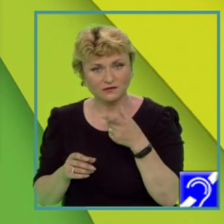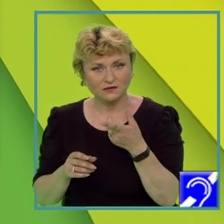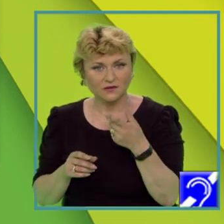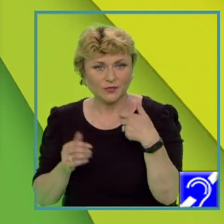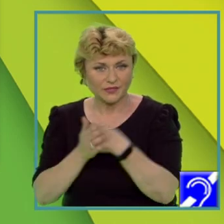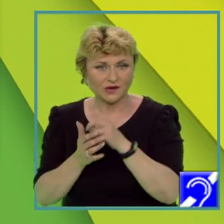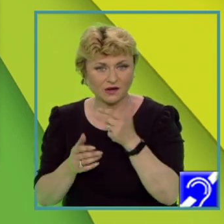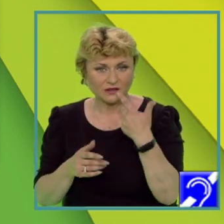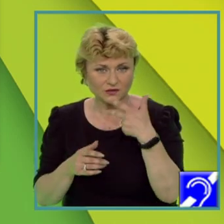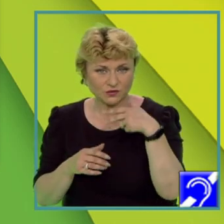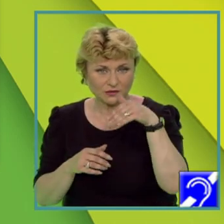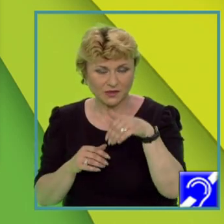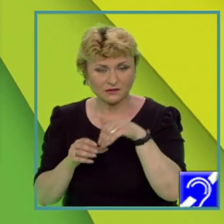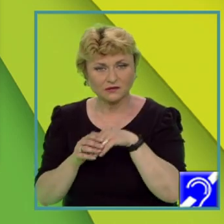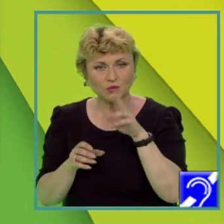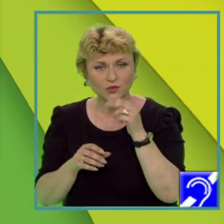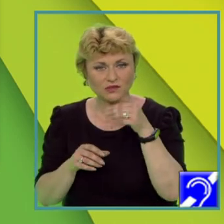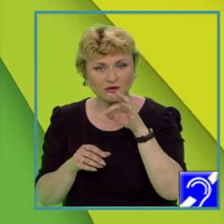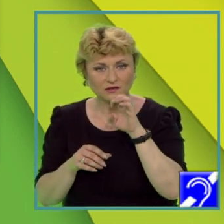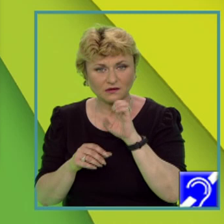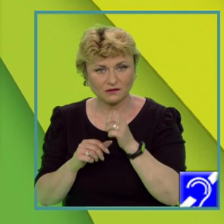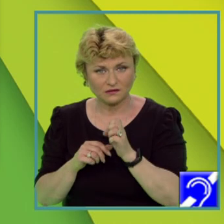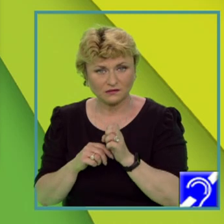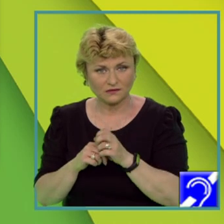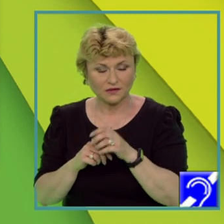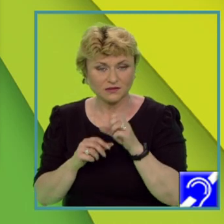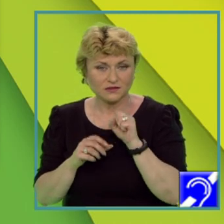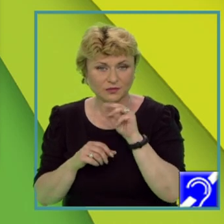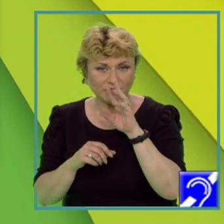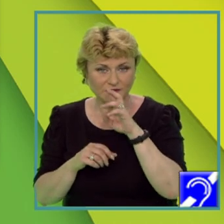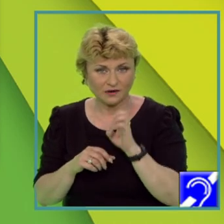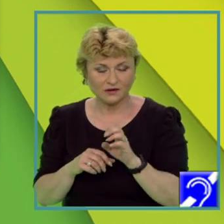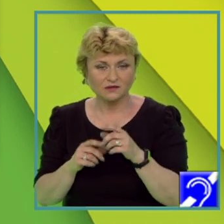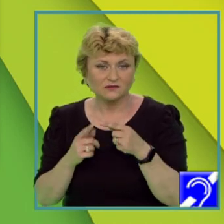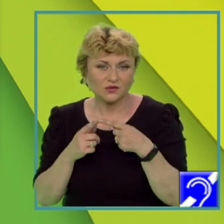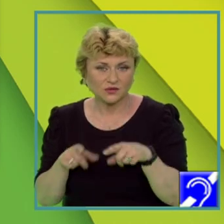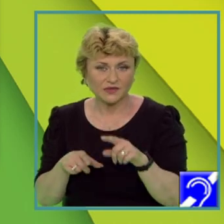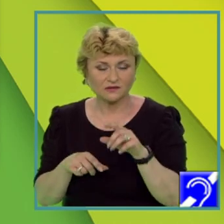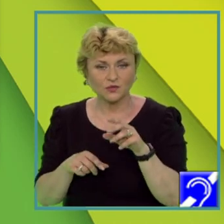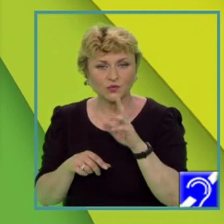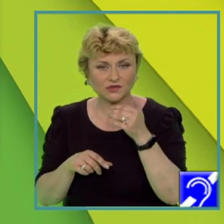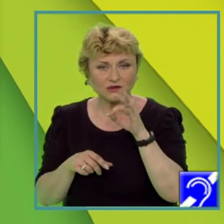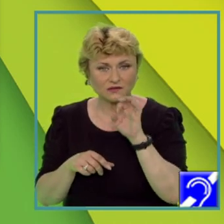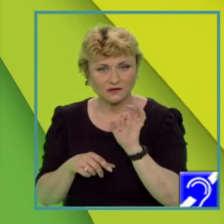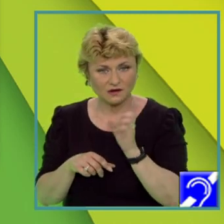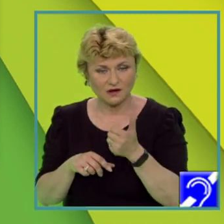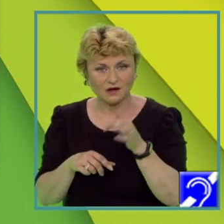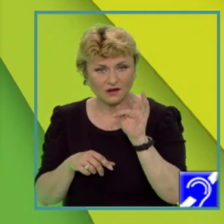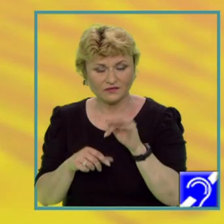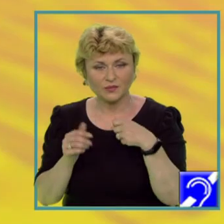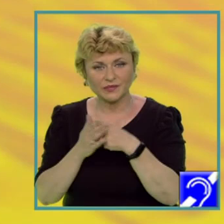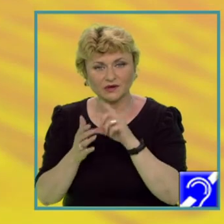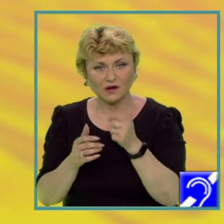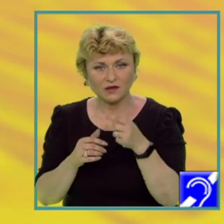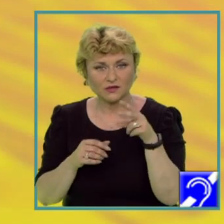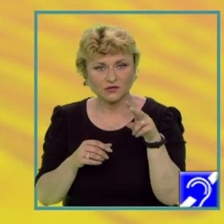de metri în unitatea D, spre deosebire de unitatea F, în care altitudinea este de până la 2000 de metri.